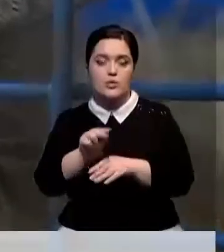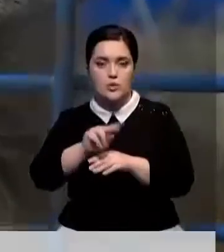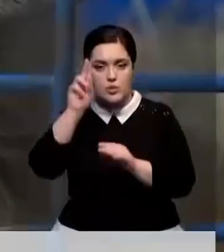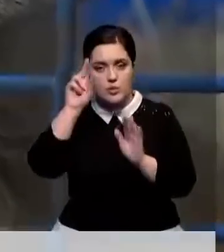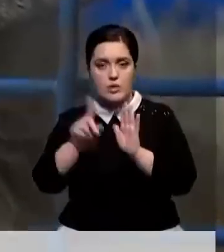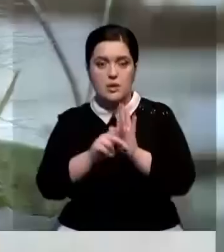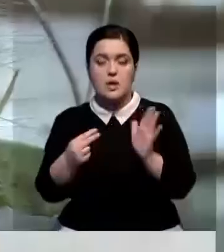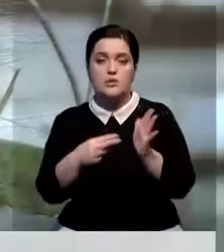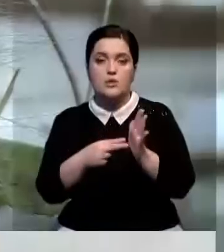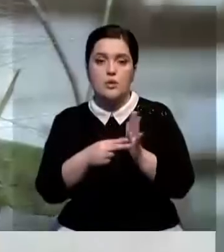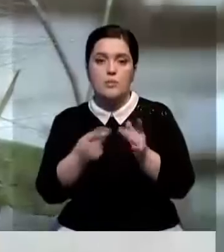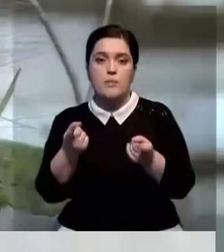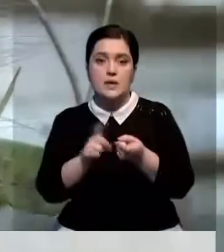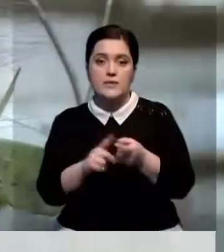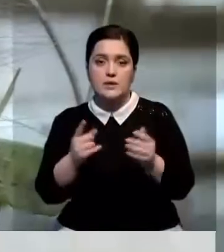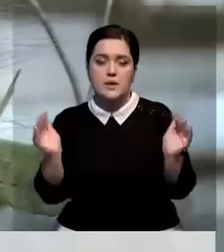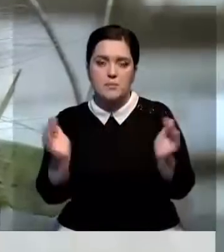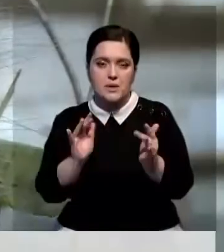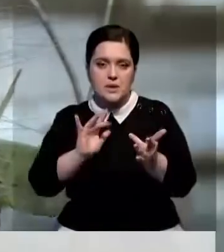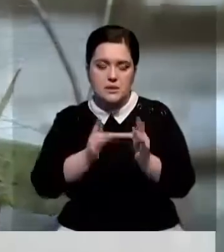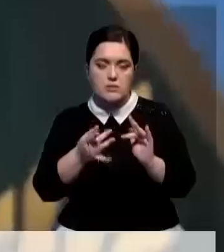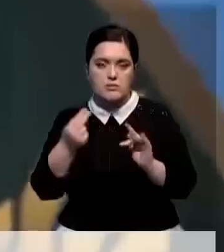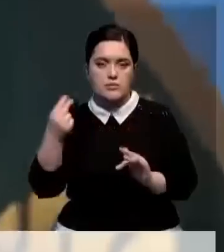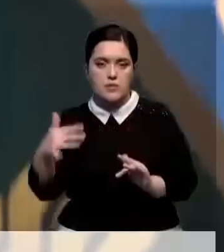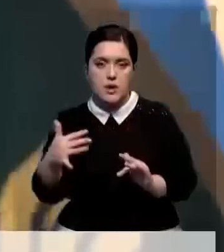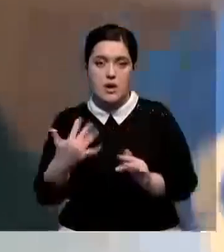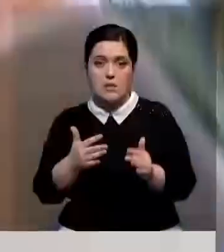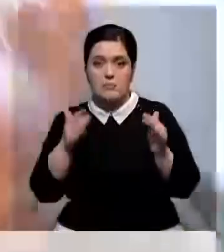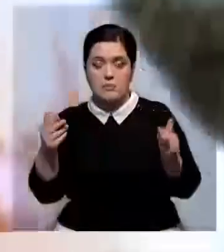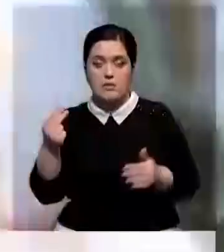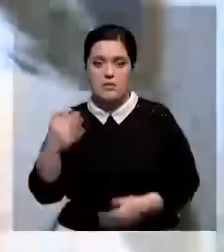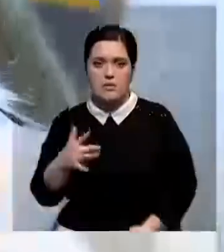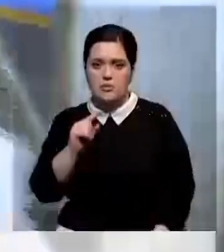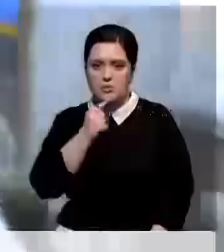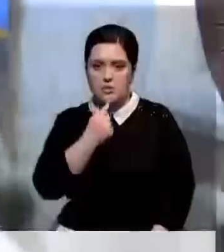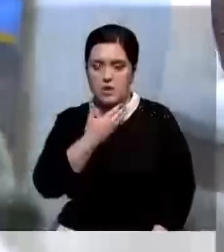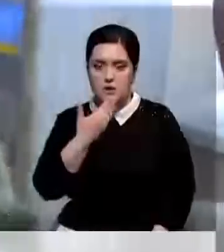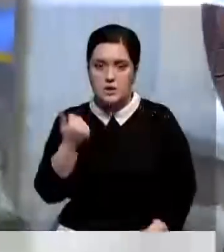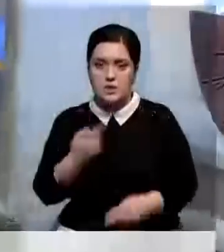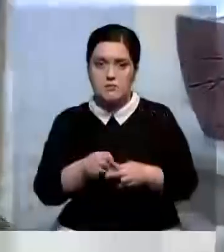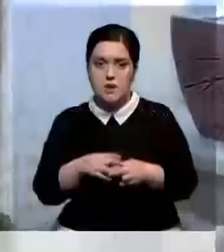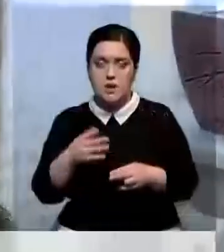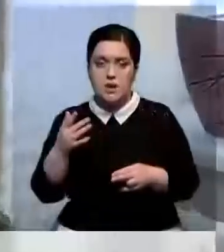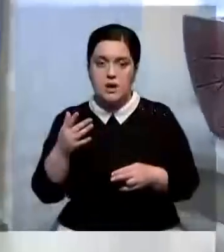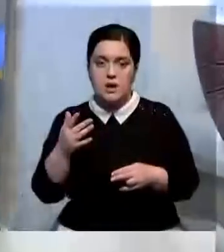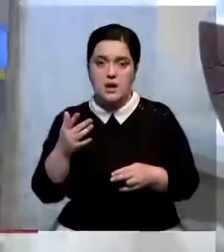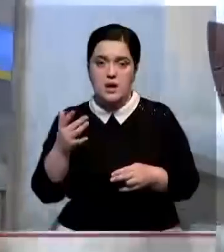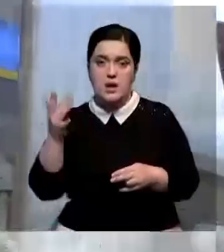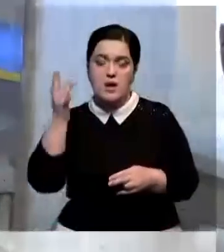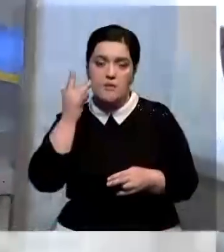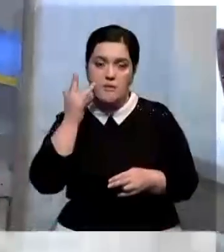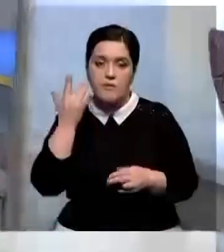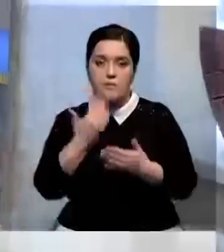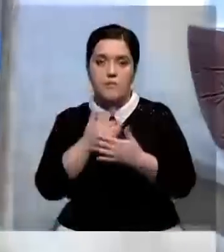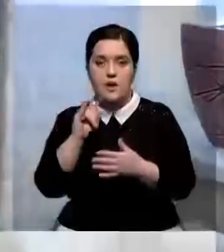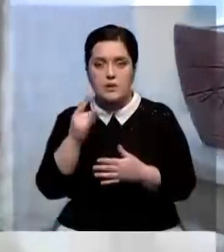Стоимость зависит от породы. Чем меньше кролик, тем выше цена. Ничего сложного нет. Самое главное – задние лапки держать, чтобы не поцарапал. Если